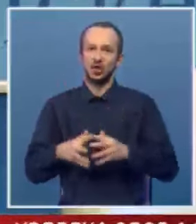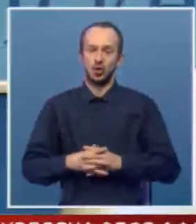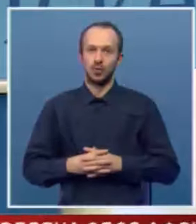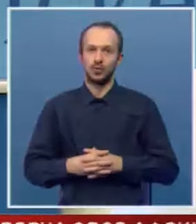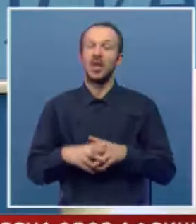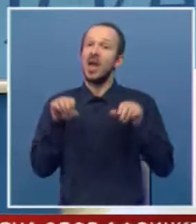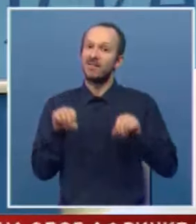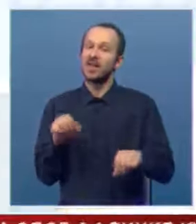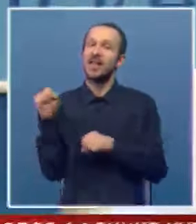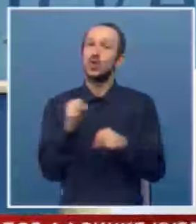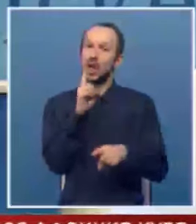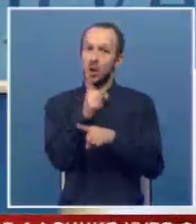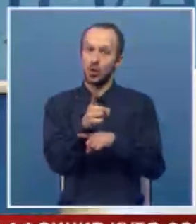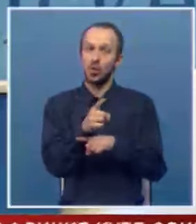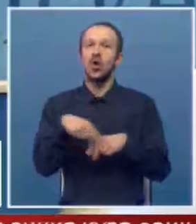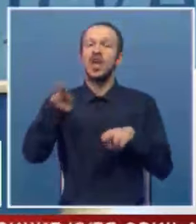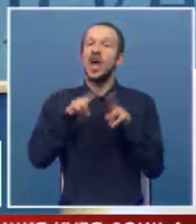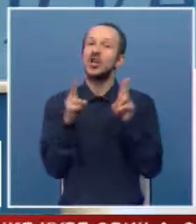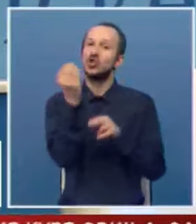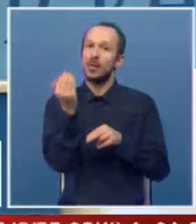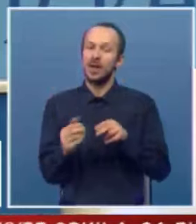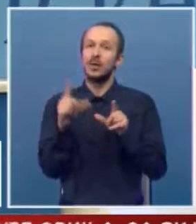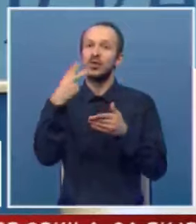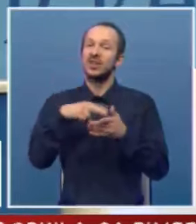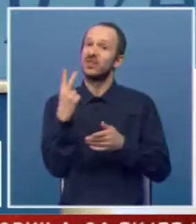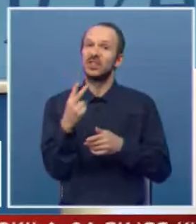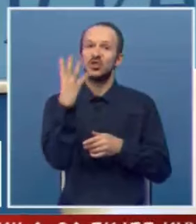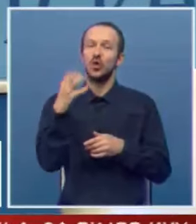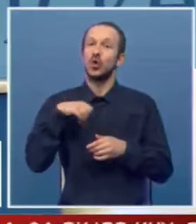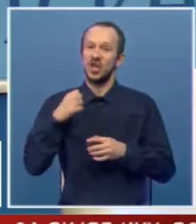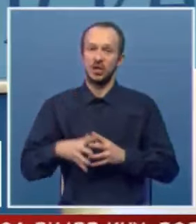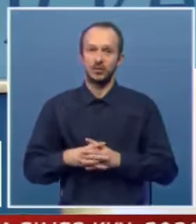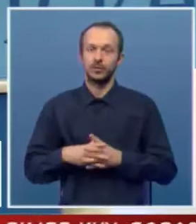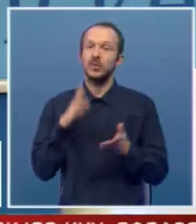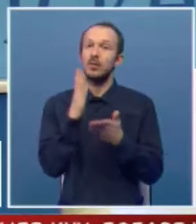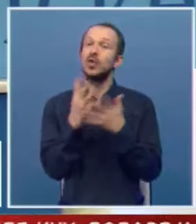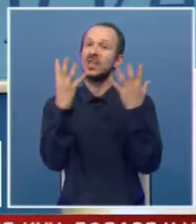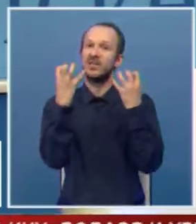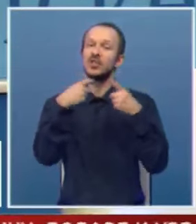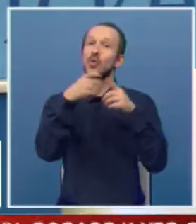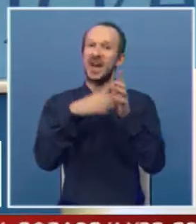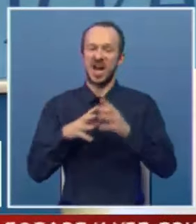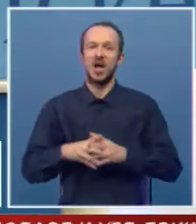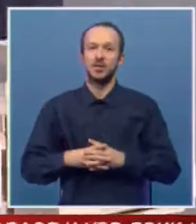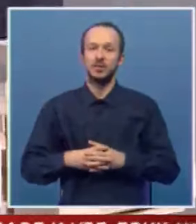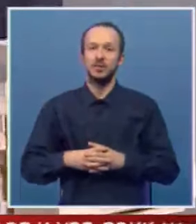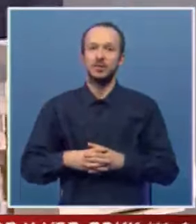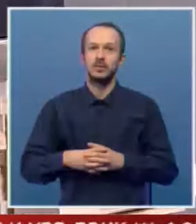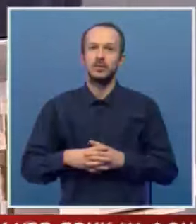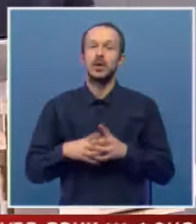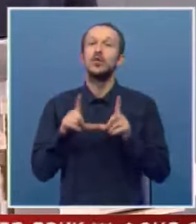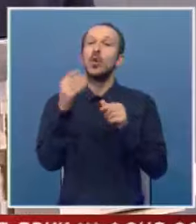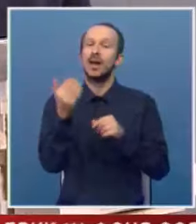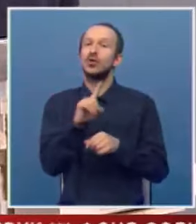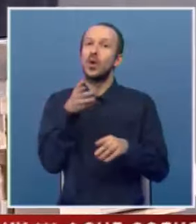Vlada je donijela odluku da najniža plata u 2024. godini bude 900 konvertibilnih maraka. U tu